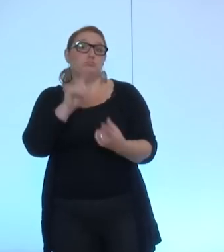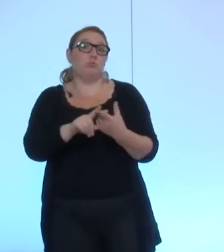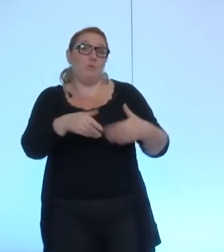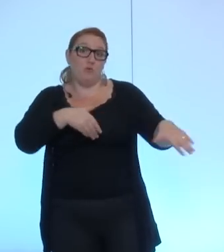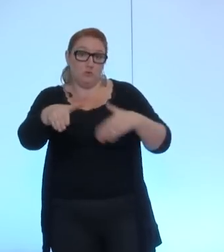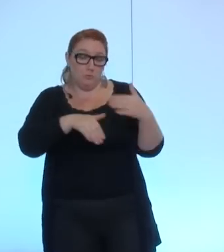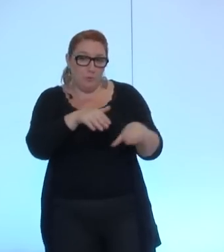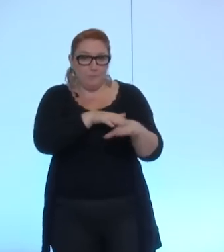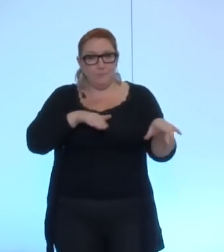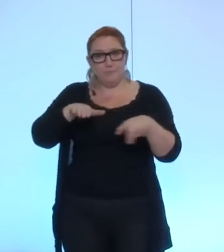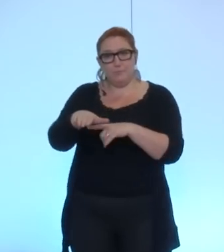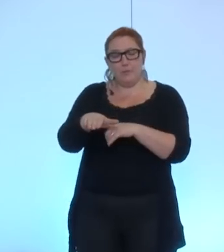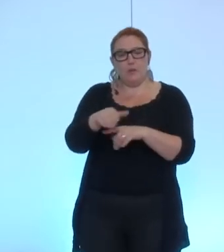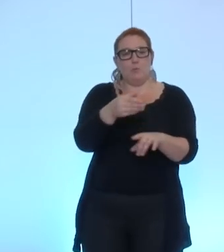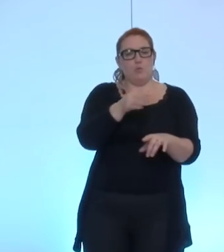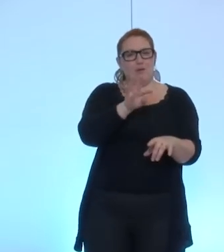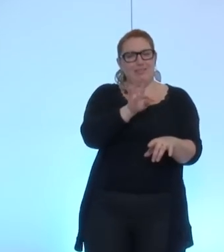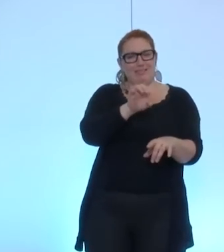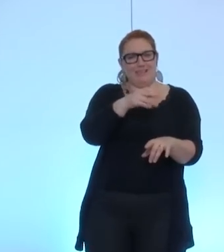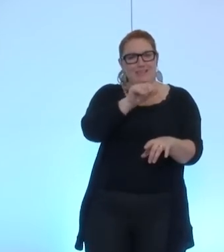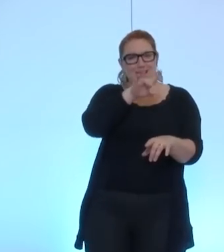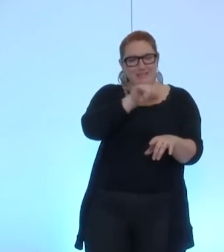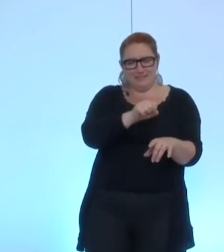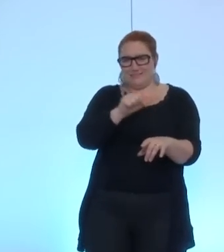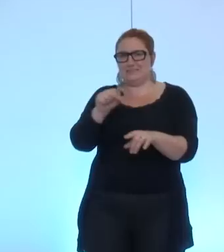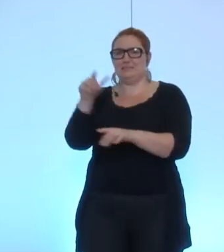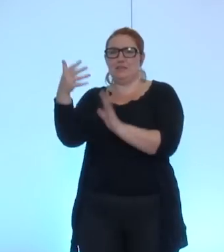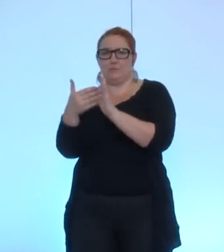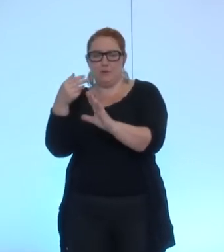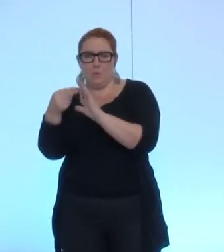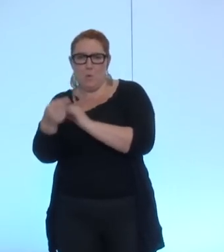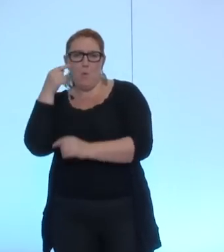5 000 euros au pôle de compétitivité minalogique au titre de l'année 2014,